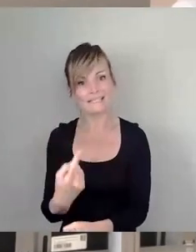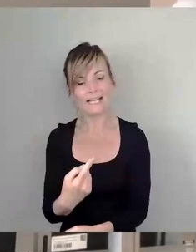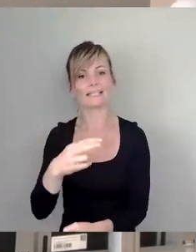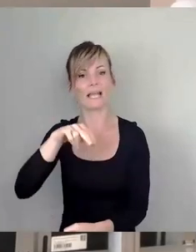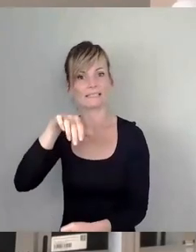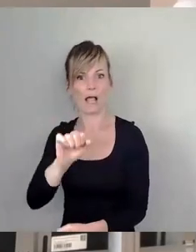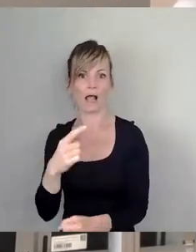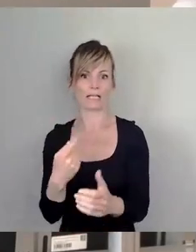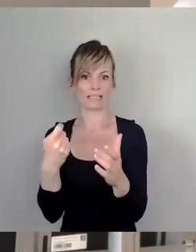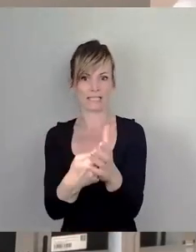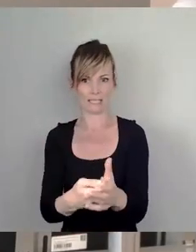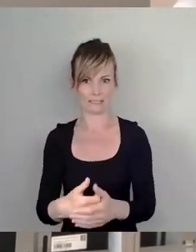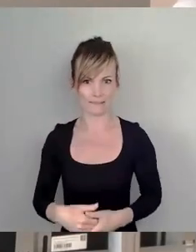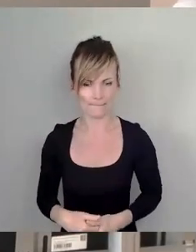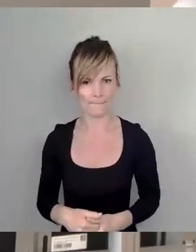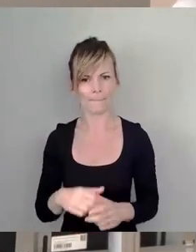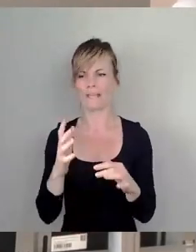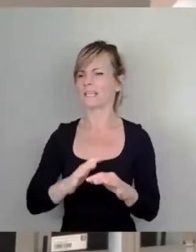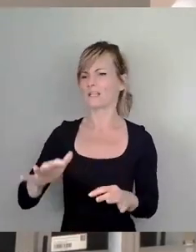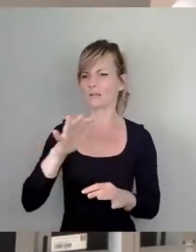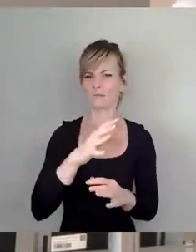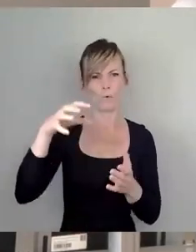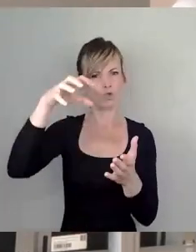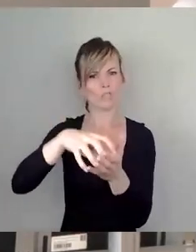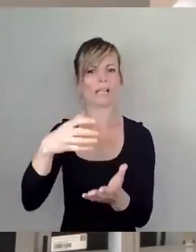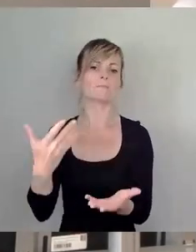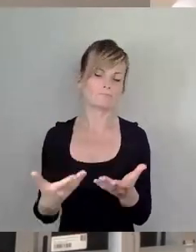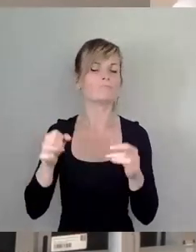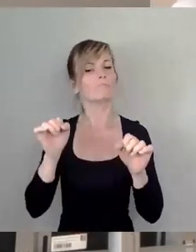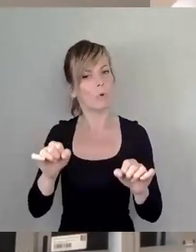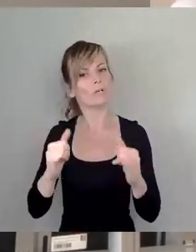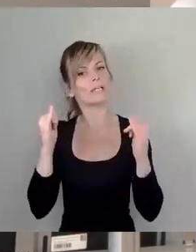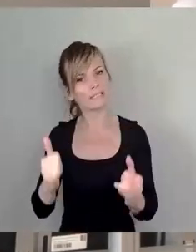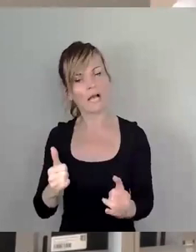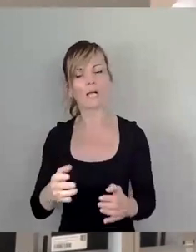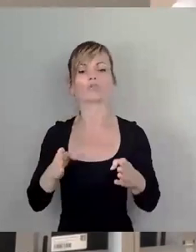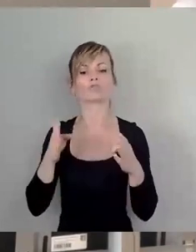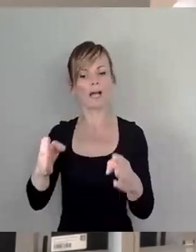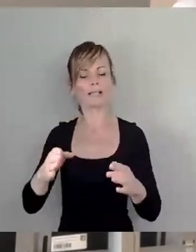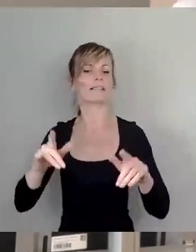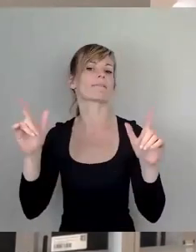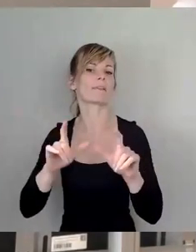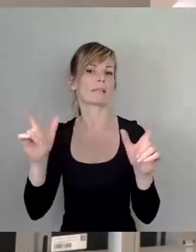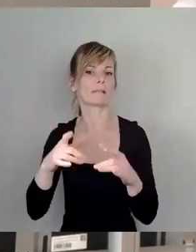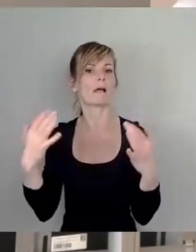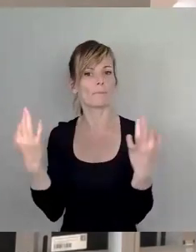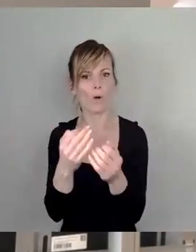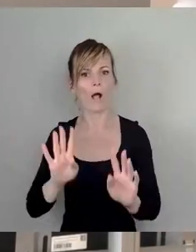vorstellen, dass es irgendwo in der Stadt auch mal nötig ist, beim Straßenfest so Absperrding hinzustellen.